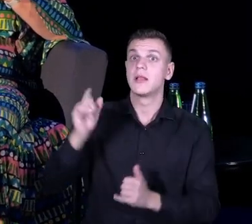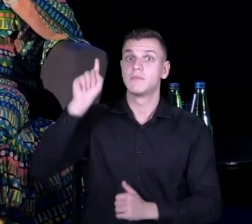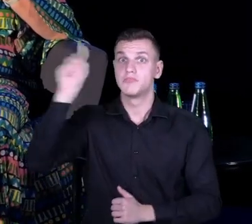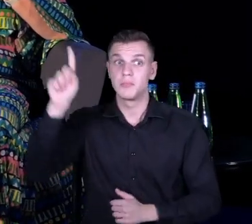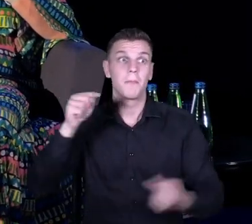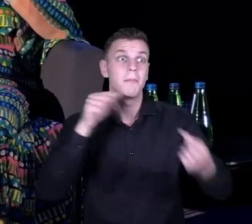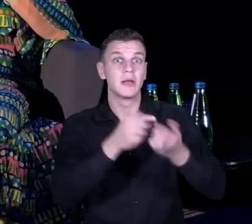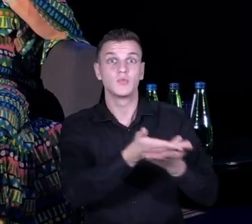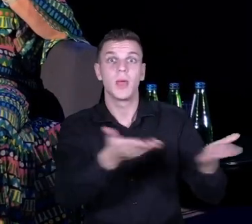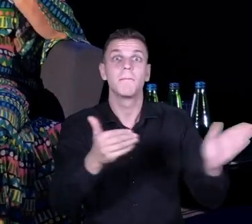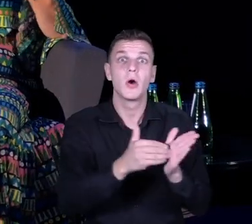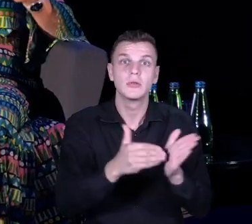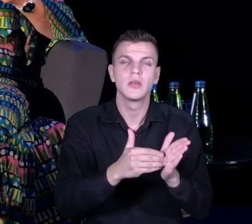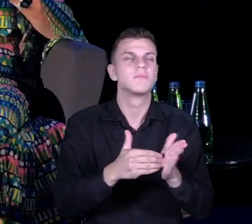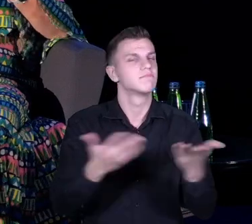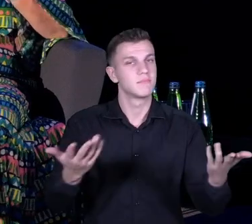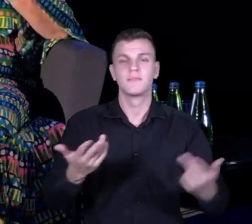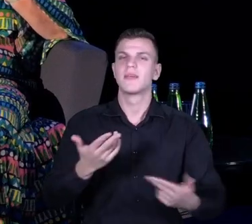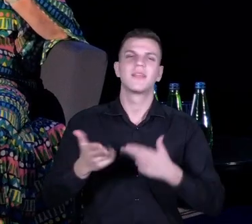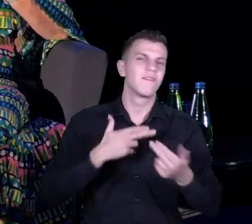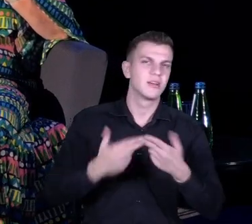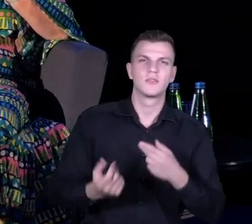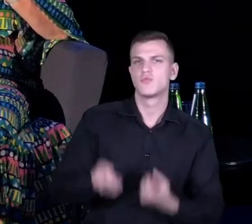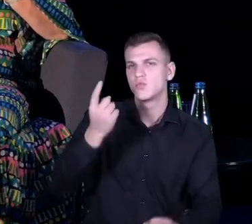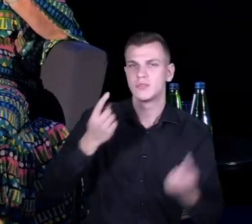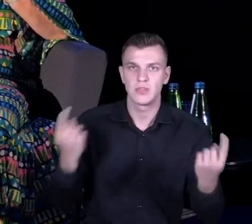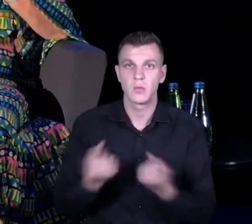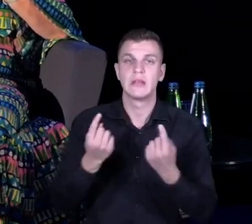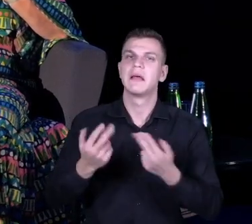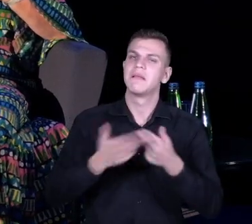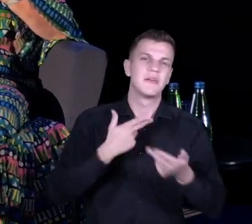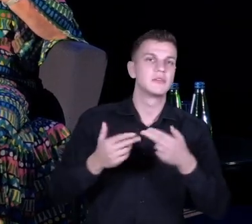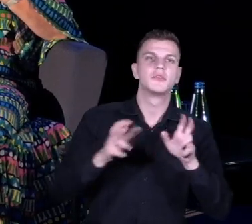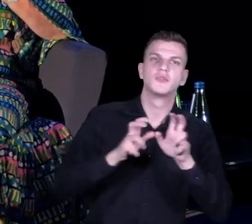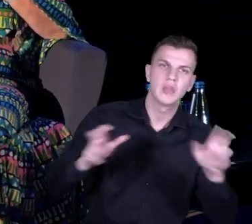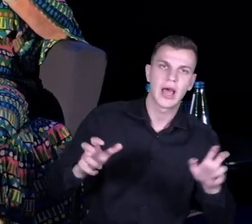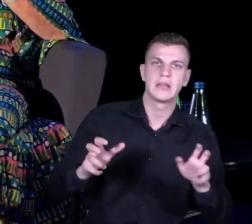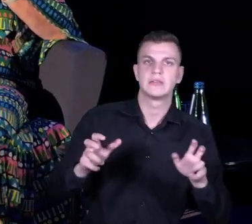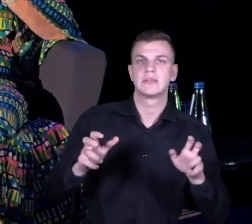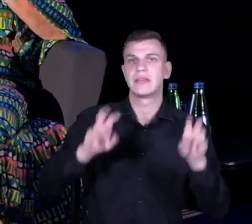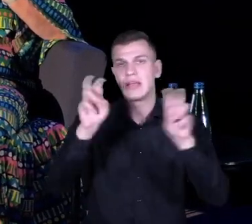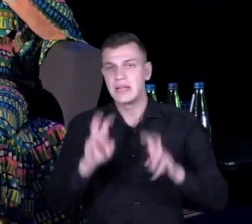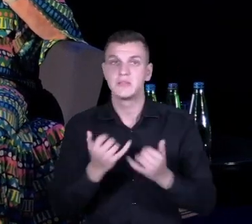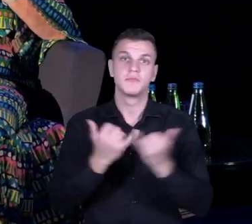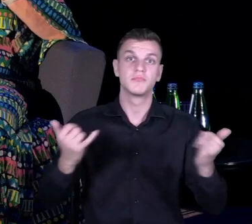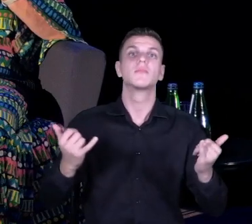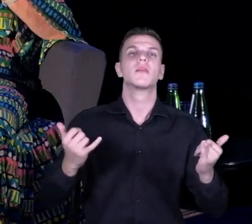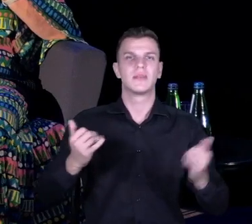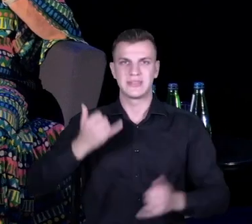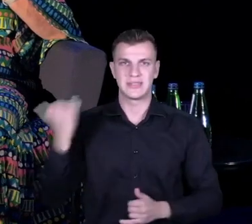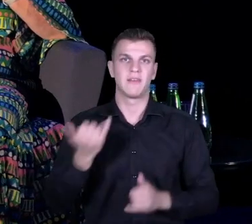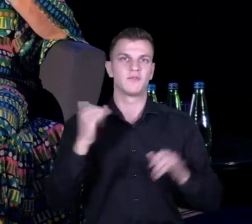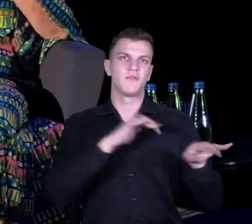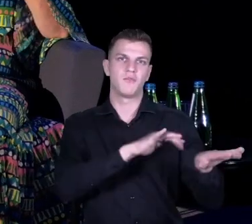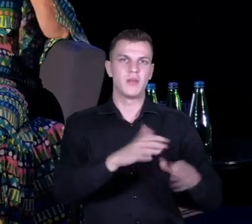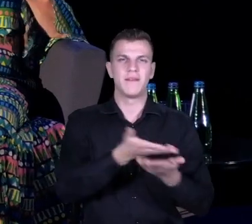różne i bez względu na to, z kim będziemy pracować, będzie nam łatwiej po prostu wpływać na